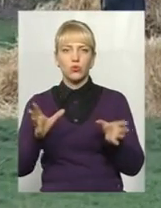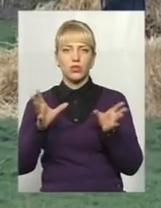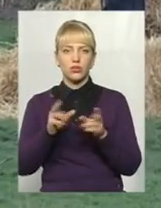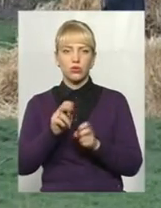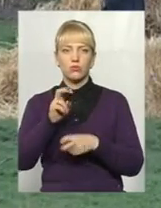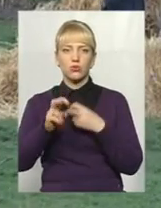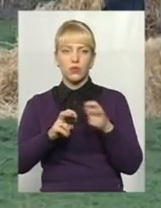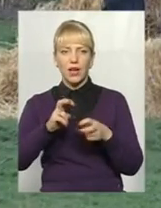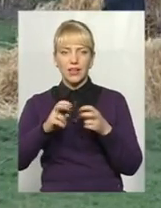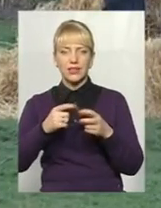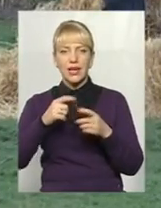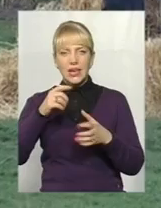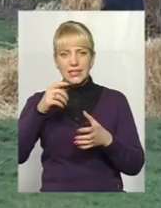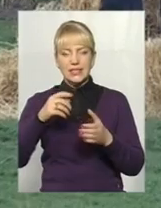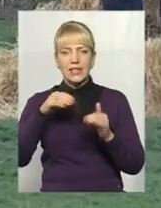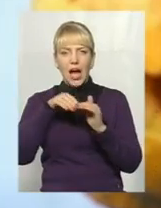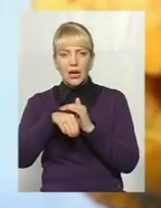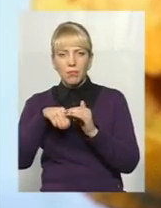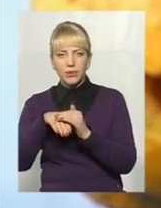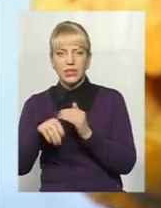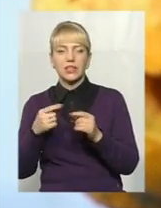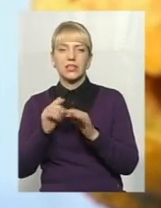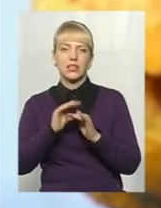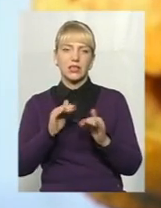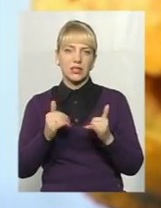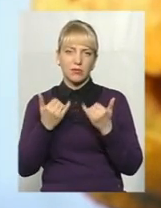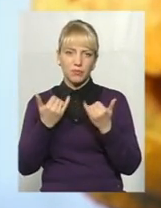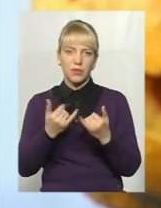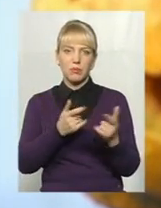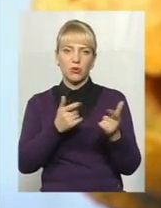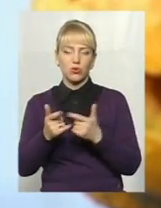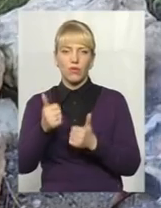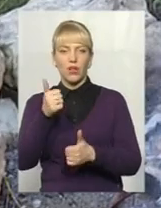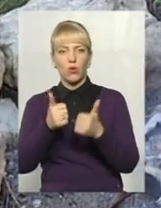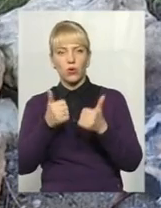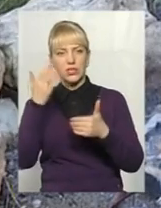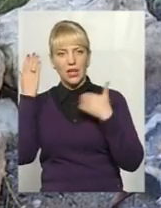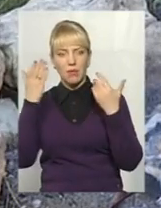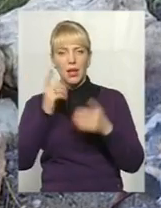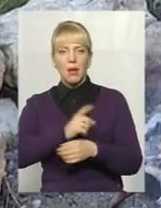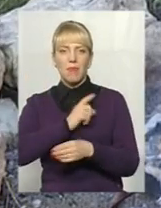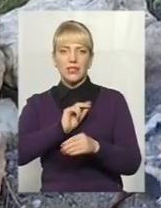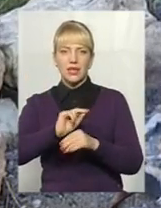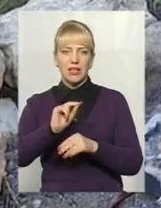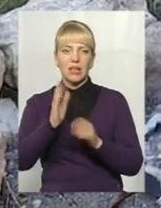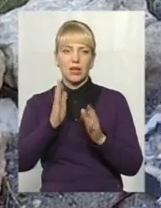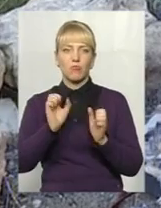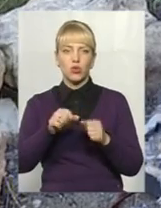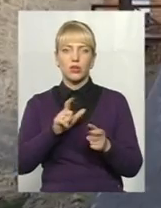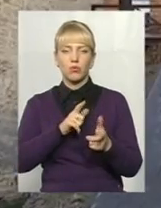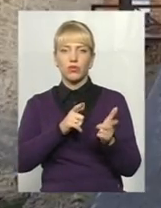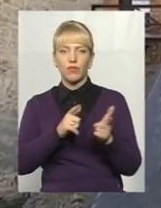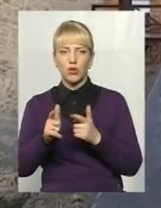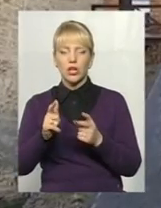заховані в старовинній фортеці. Також для малечі підготували конкурси та забави, а ще майстер-класи, на яких можна буде виготовити